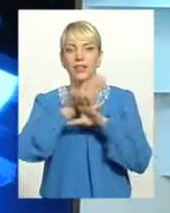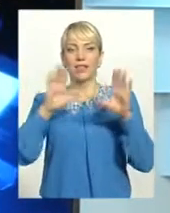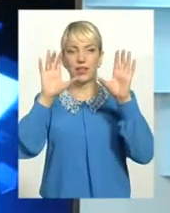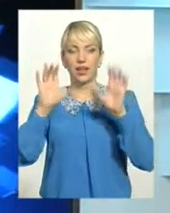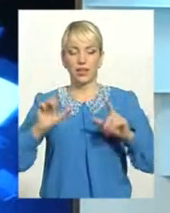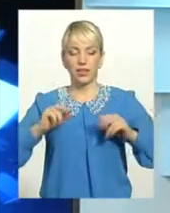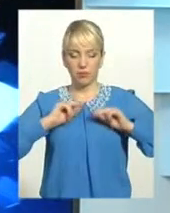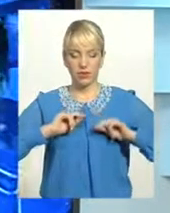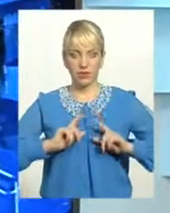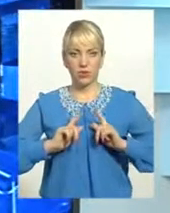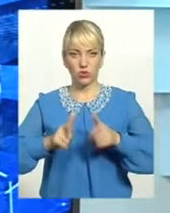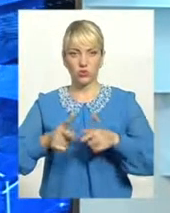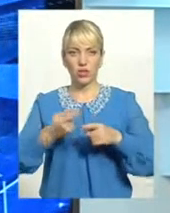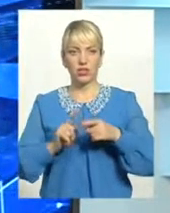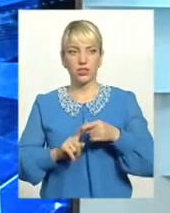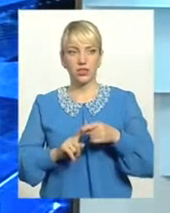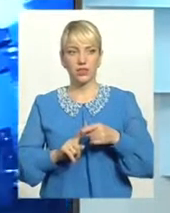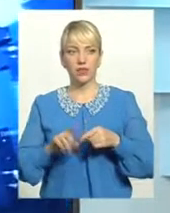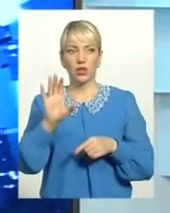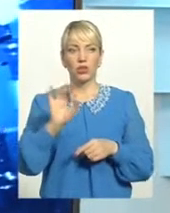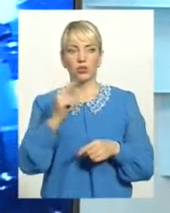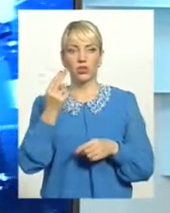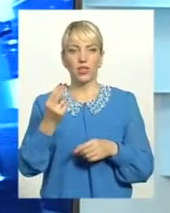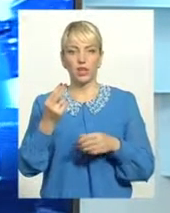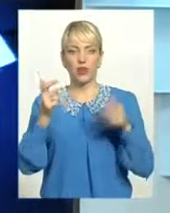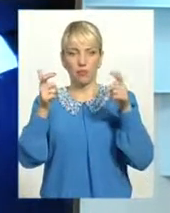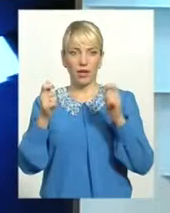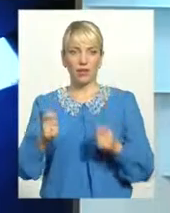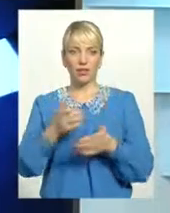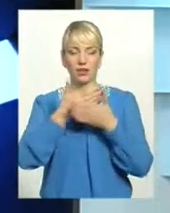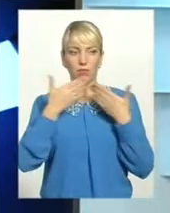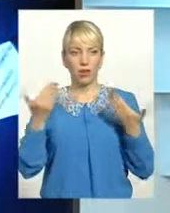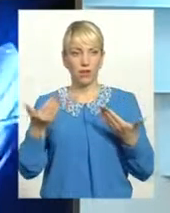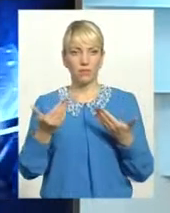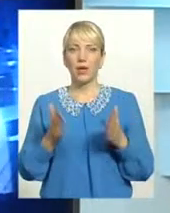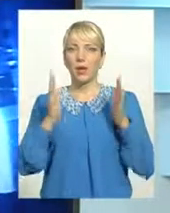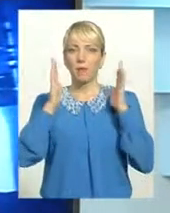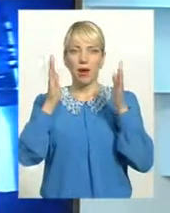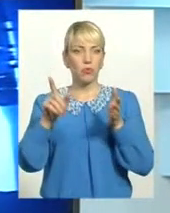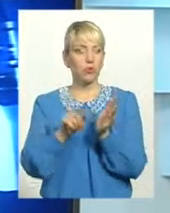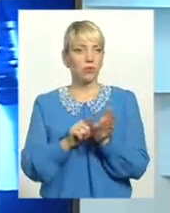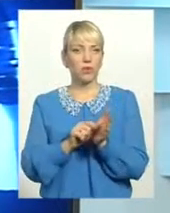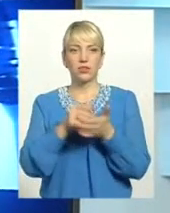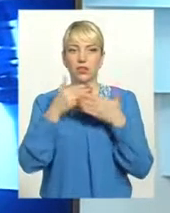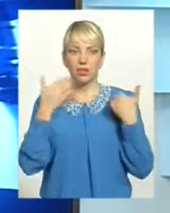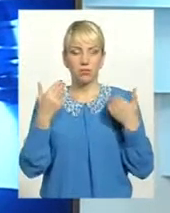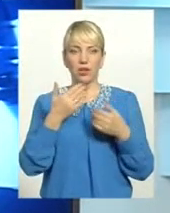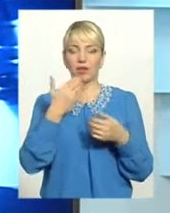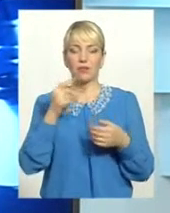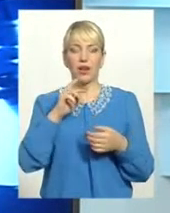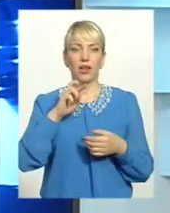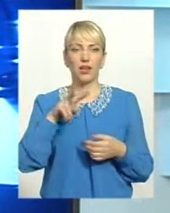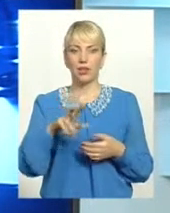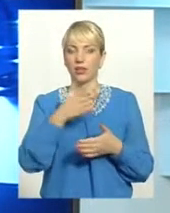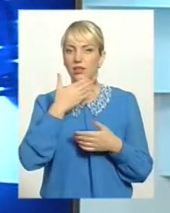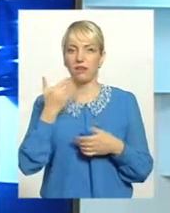нелегальне працевлаштування, це, соціального пакету немає, майбутньої пенсії немає, немає нікарняних, немає